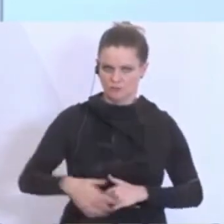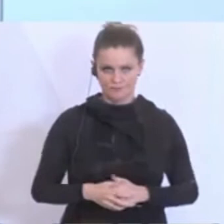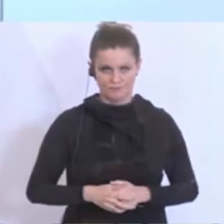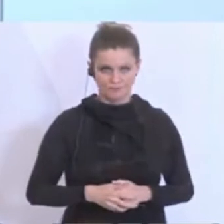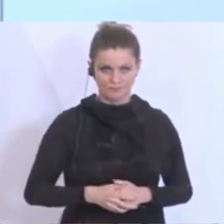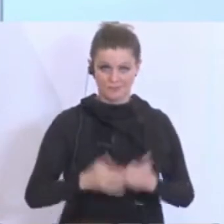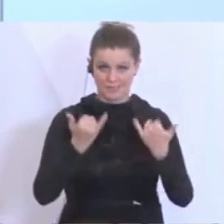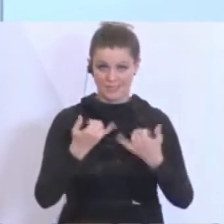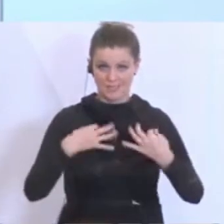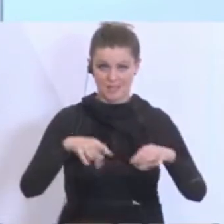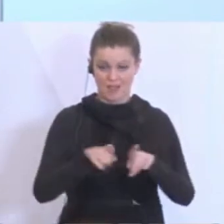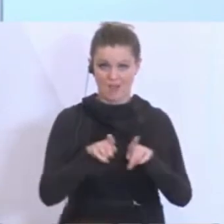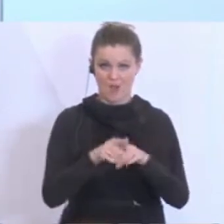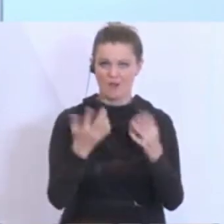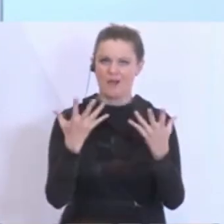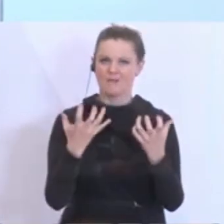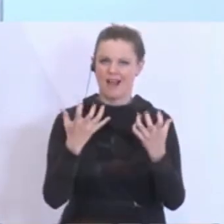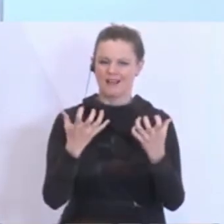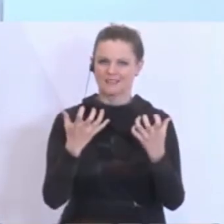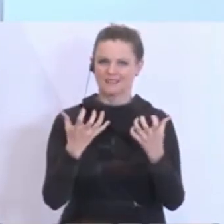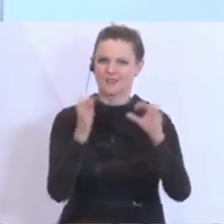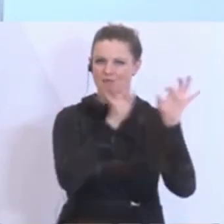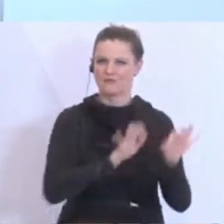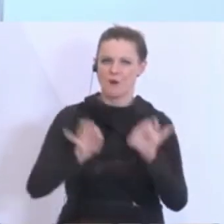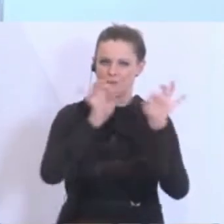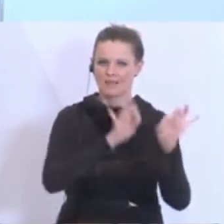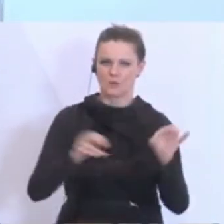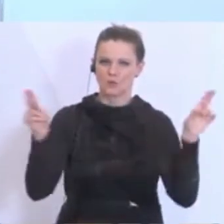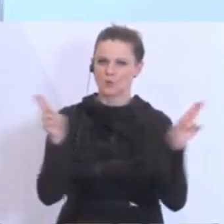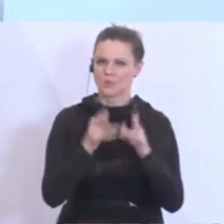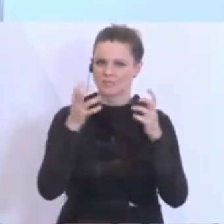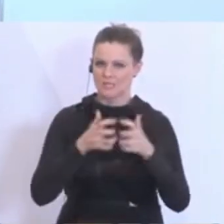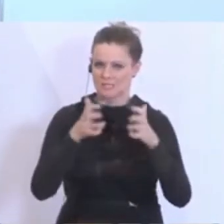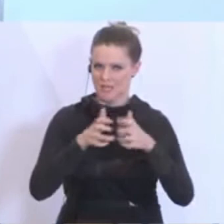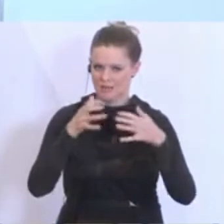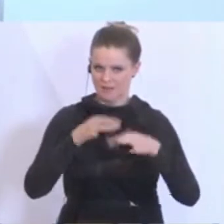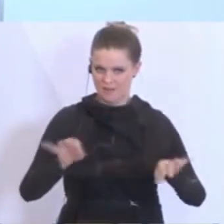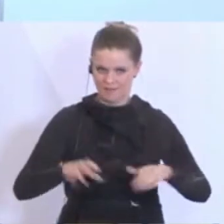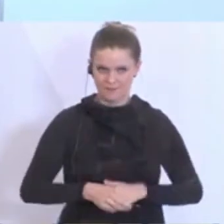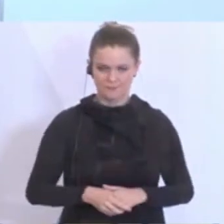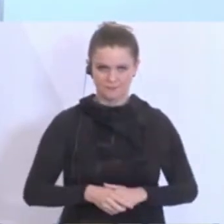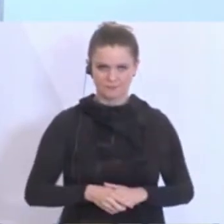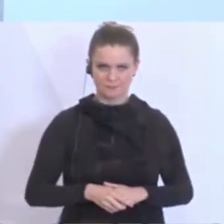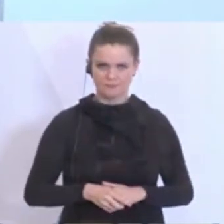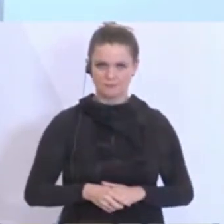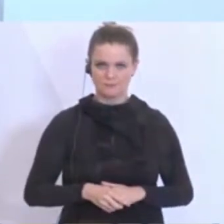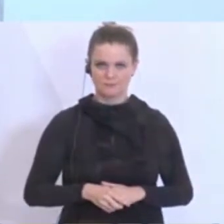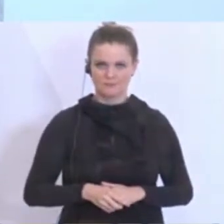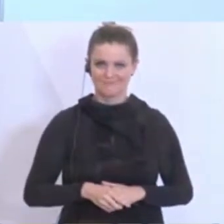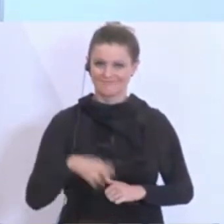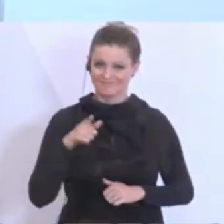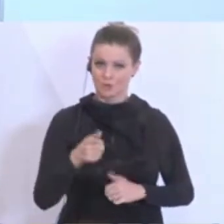darf Ihnen jetzt auch aus der Praxis der Vorbereitung kurz berichten. Die Aufbietung ist